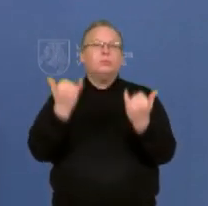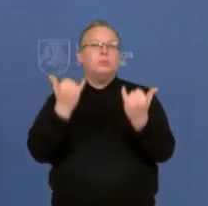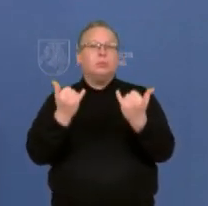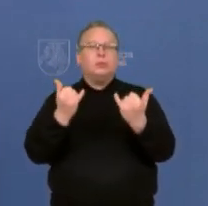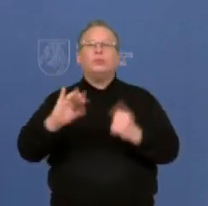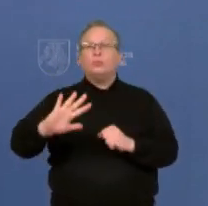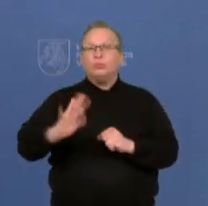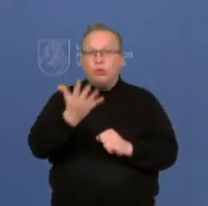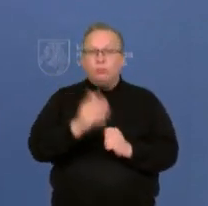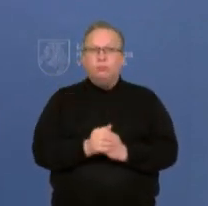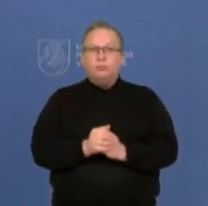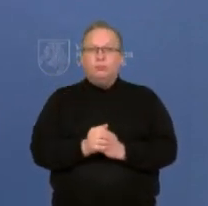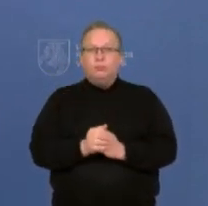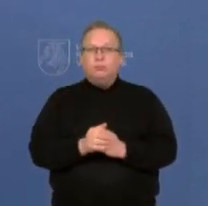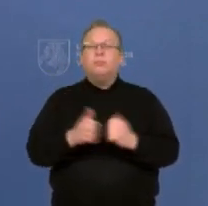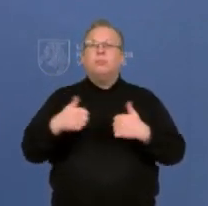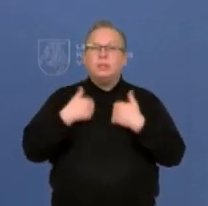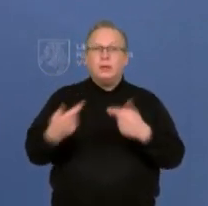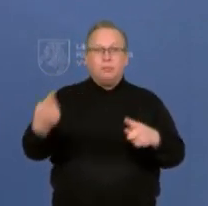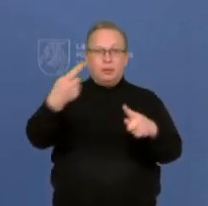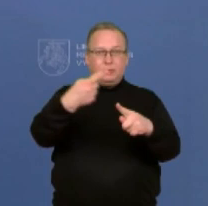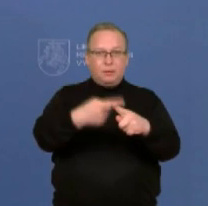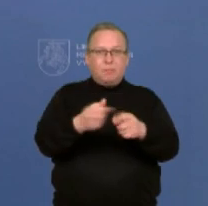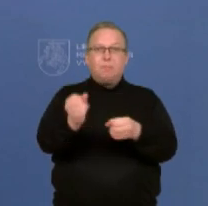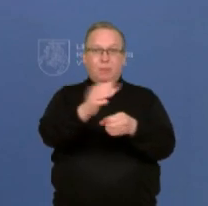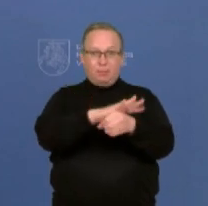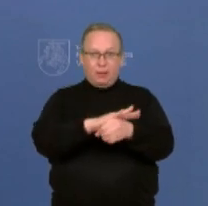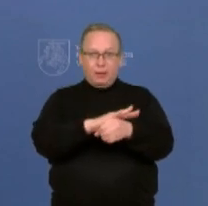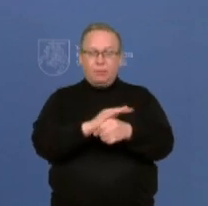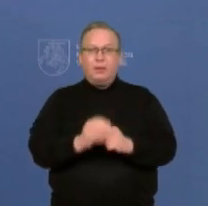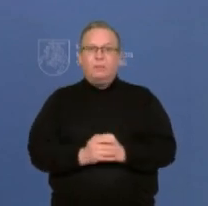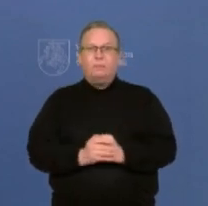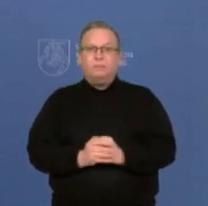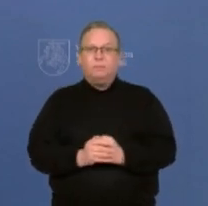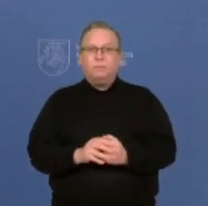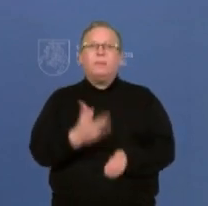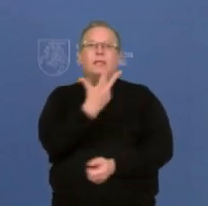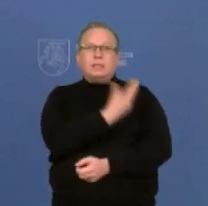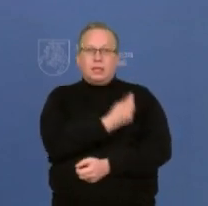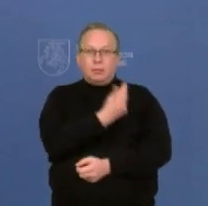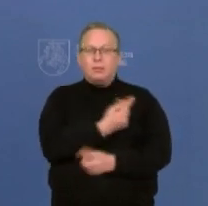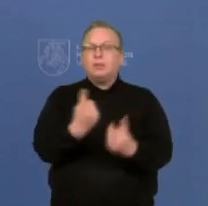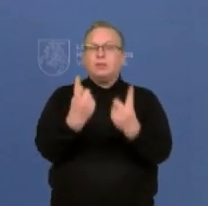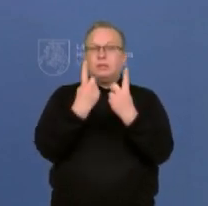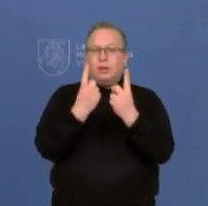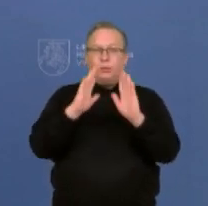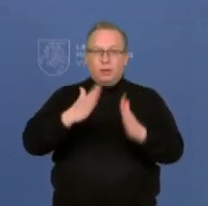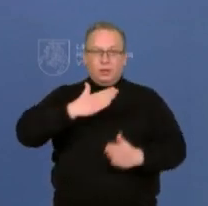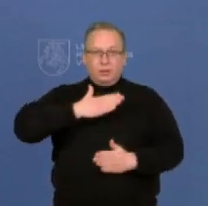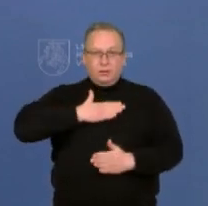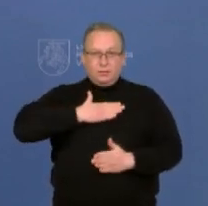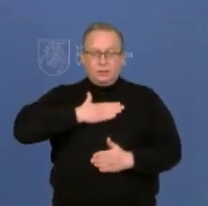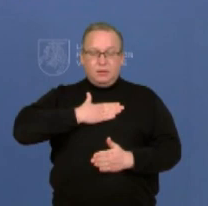prisidėti ir padėti pandemijos metu, tai skiepytis ir apsaugoti ne tik save,